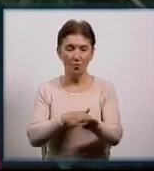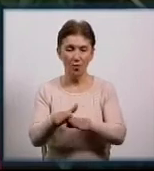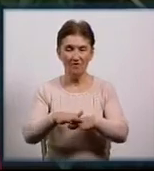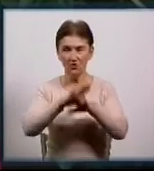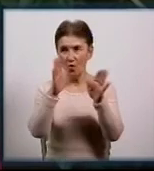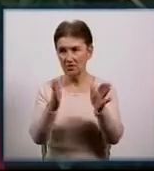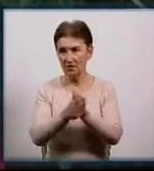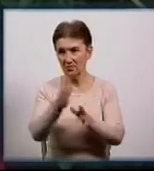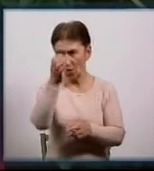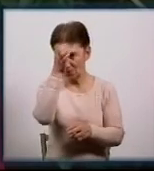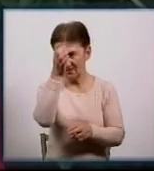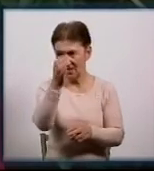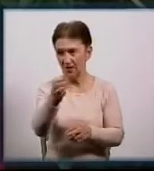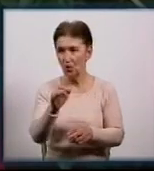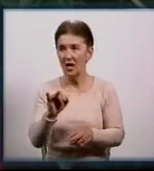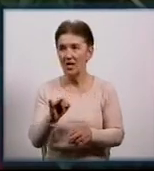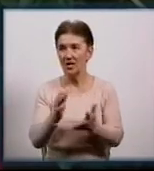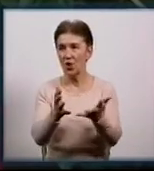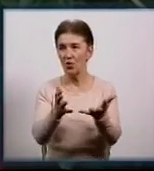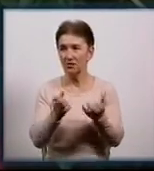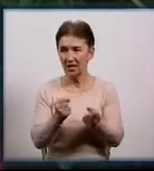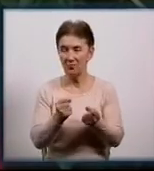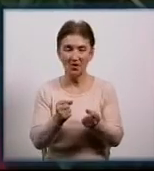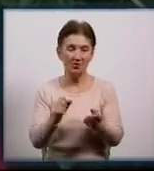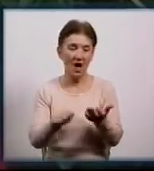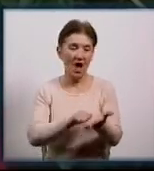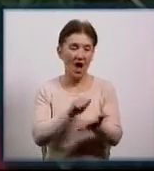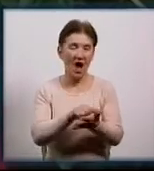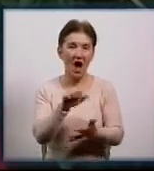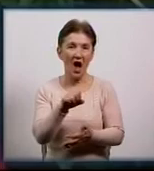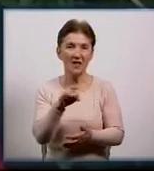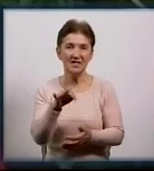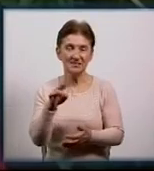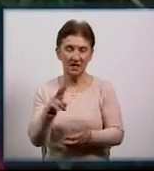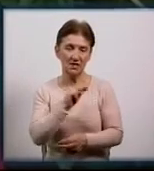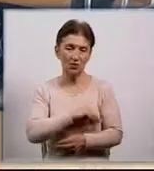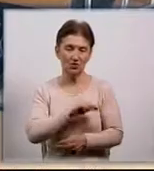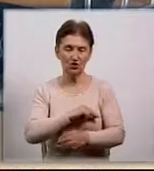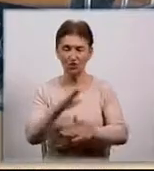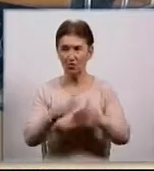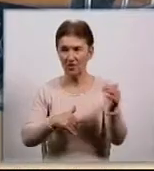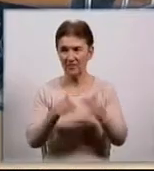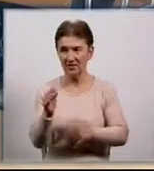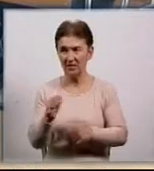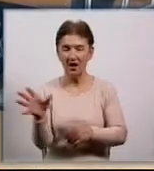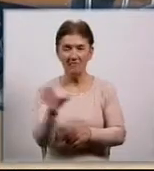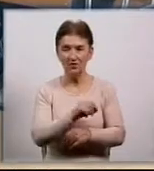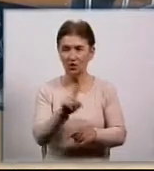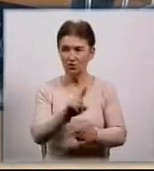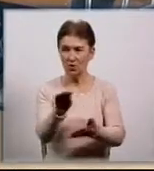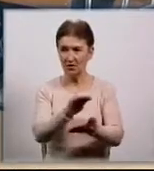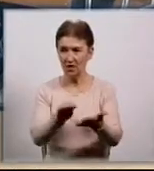середню освіту. І отримають і атестат, і вже отримають робітничу професію. Тести, написані дев